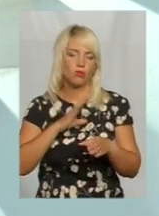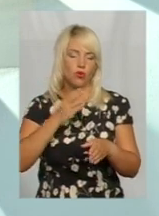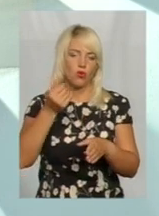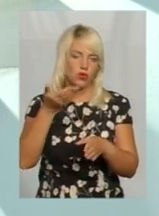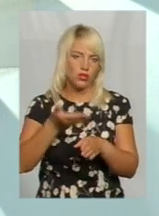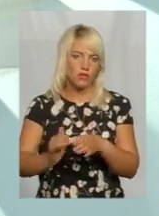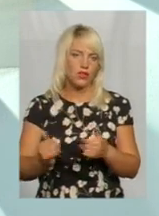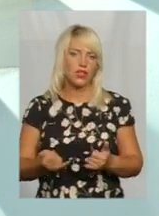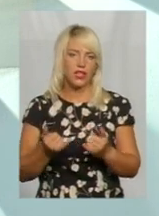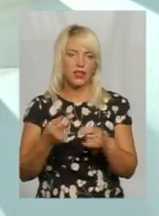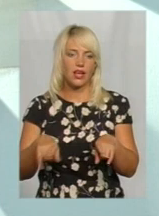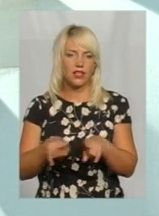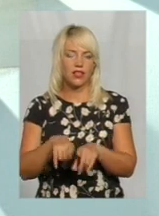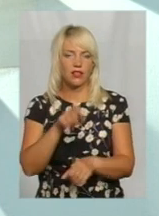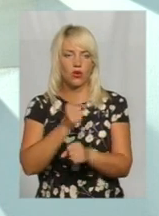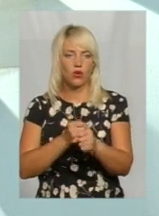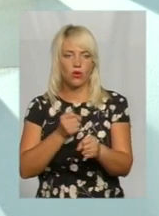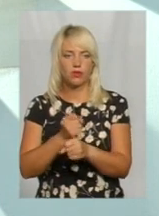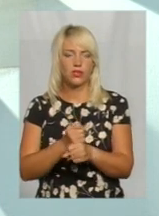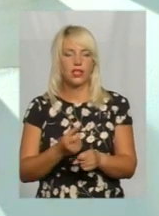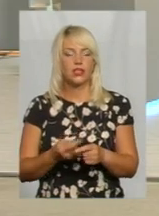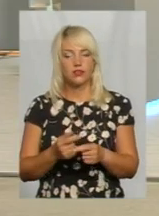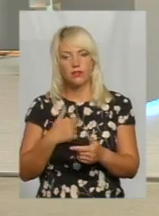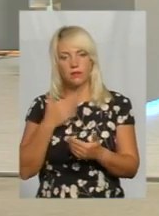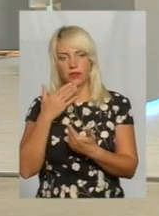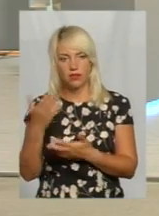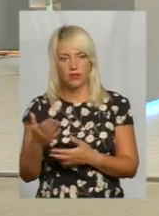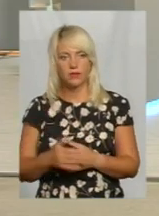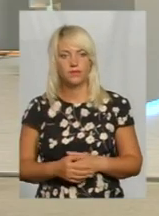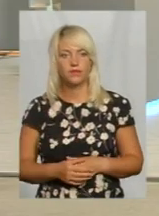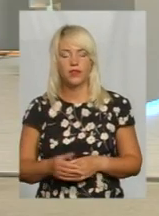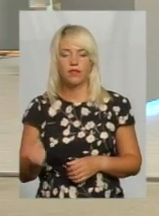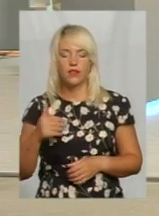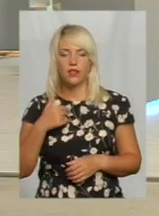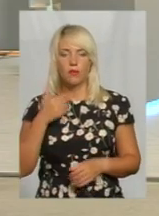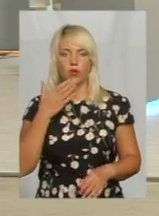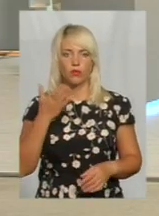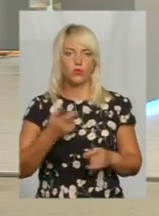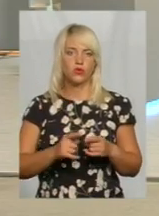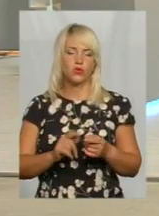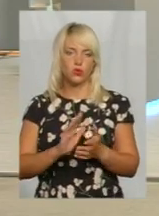на ці роботи. Це, значить, він має Це так, пане Сергію? Давайте я прокоментую цю ситуацію.